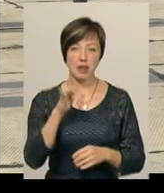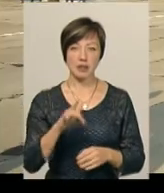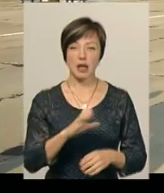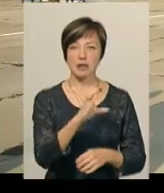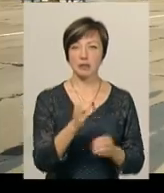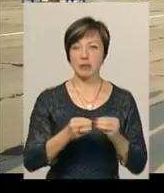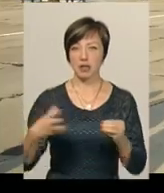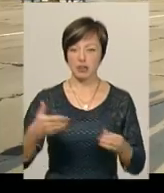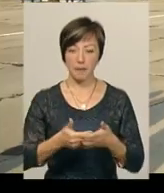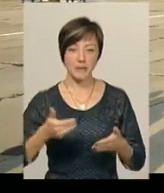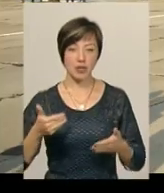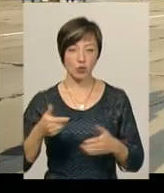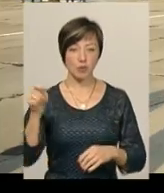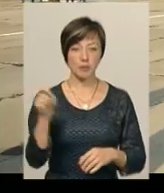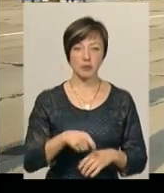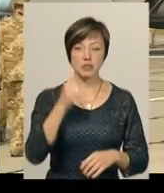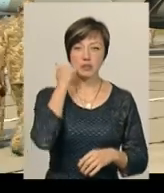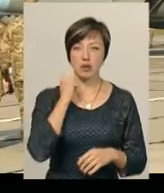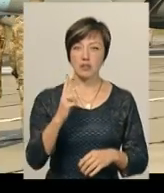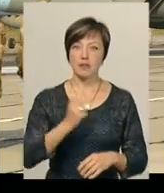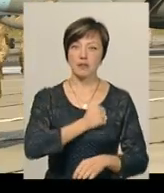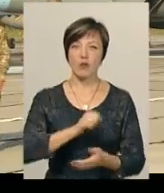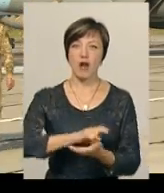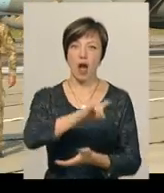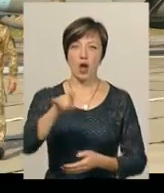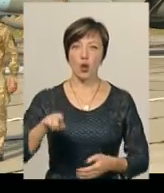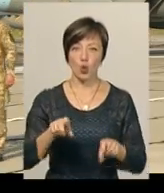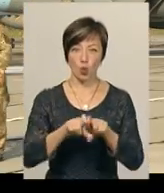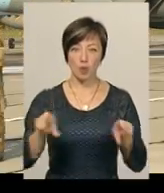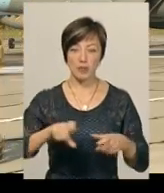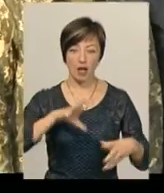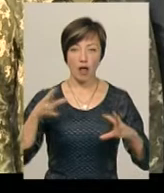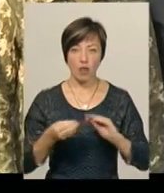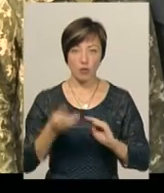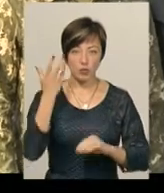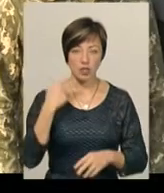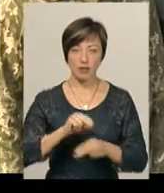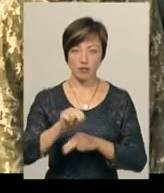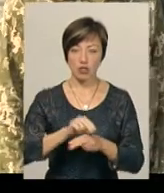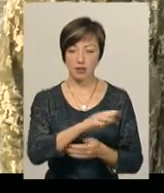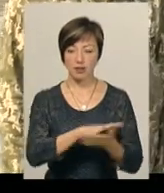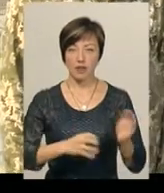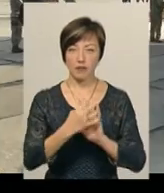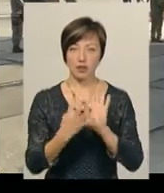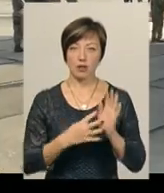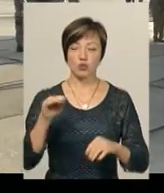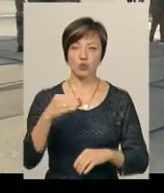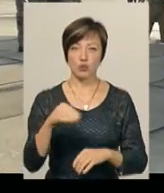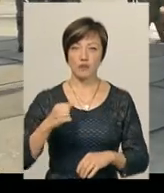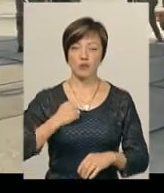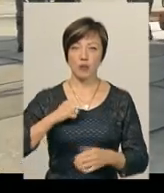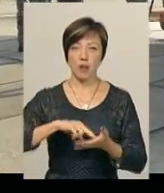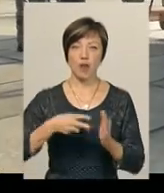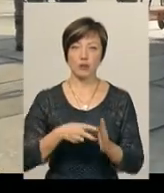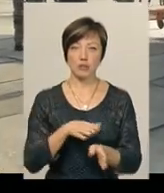-15, котрі напередодні прибули на Стороконстантинівський військовий аеродром. Загалом під час навчань, які триматимуть до 19 жовтня, військові